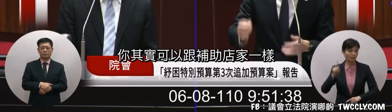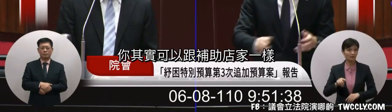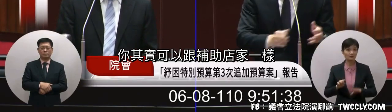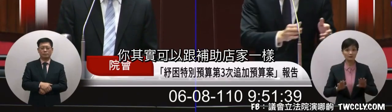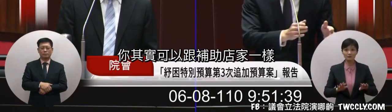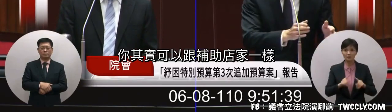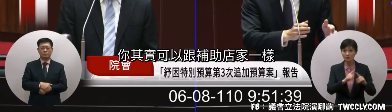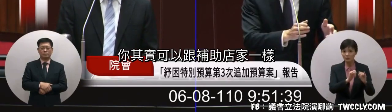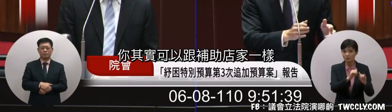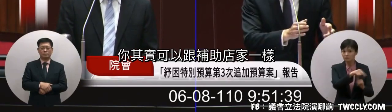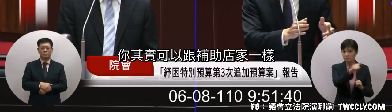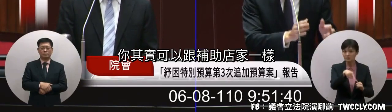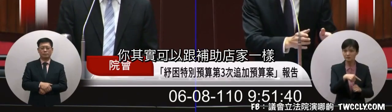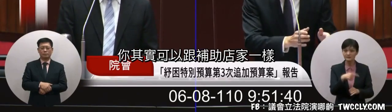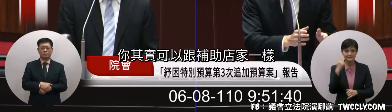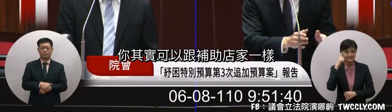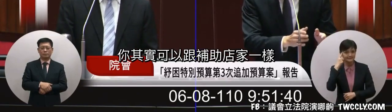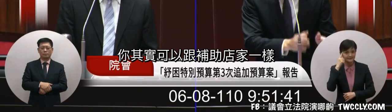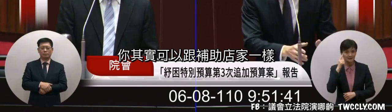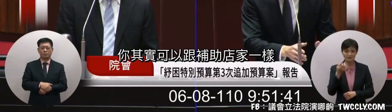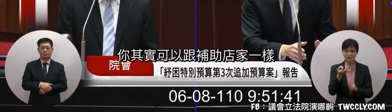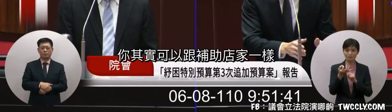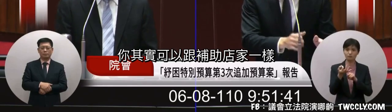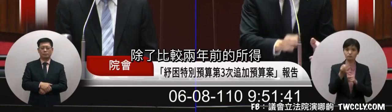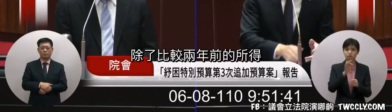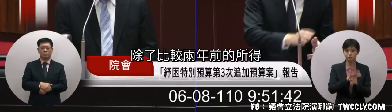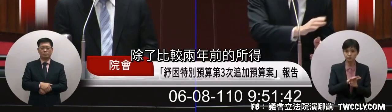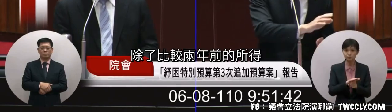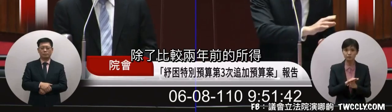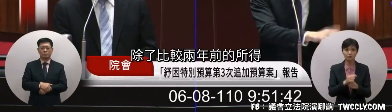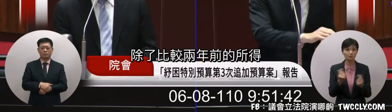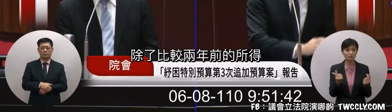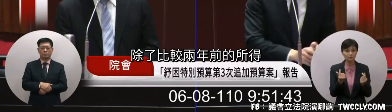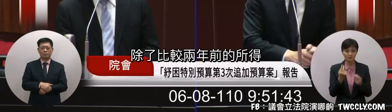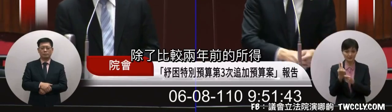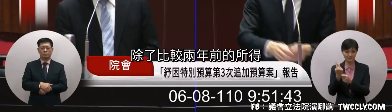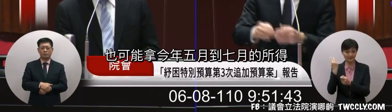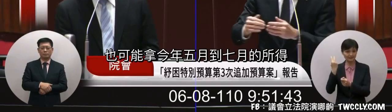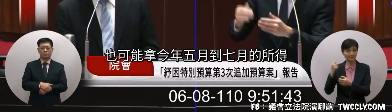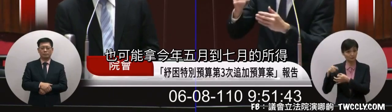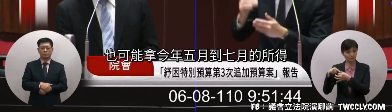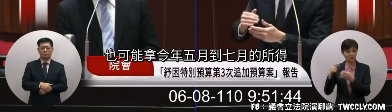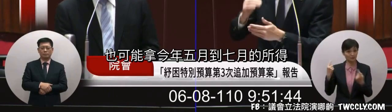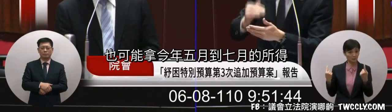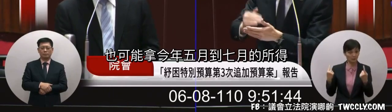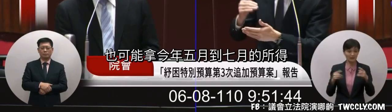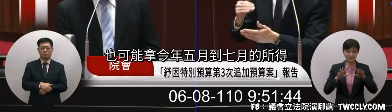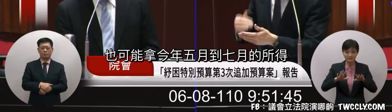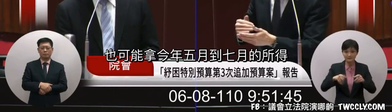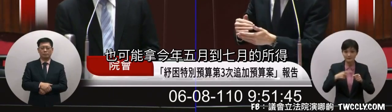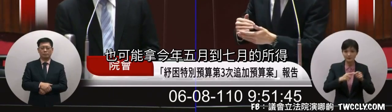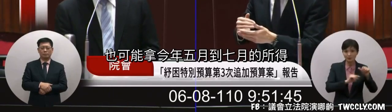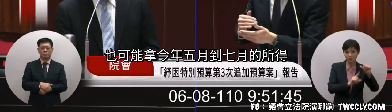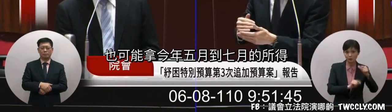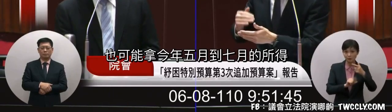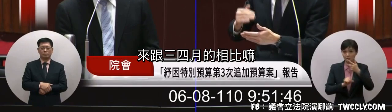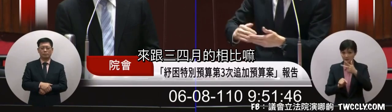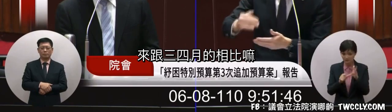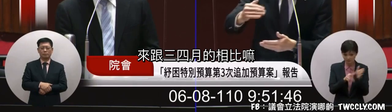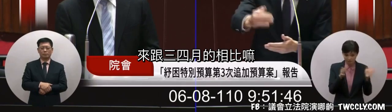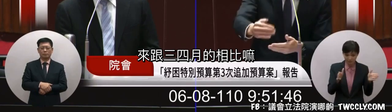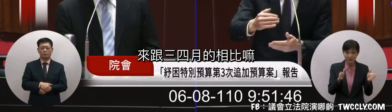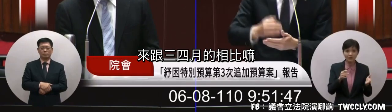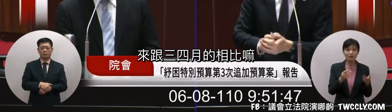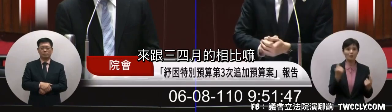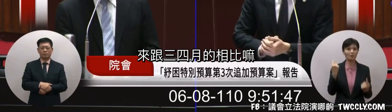也說你其實可以這個跟補助跟店家一樣除了比到兩年前的修正也可以拿近年五月到七月的修正